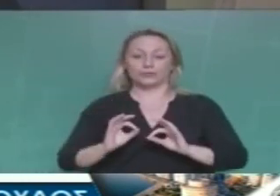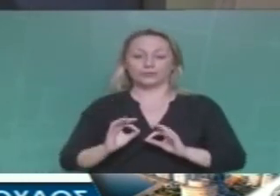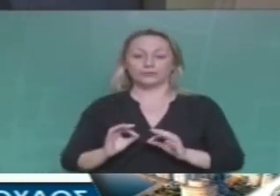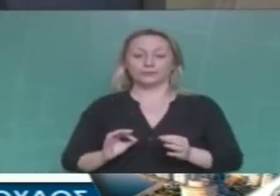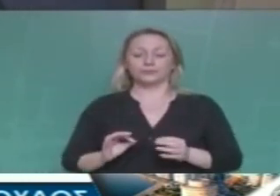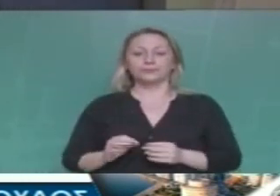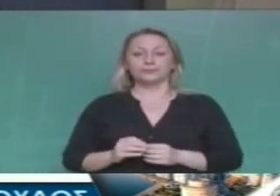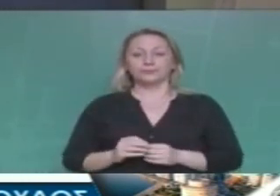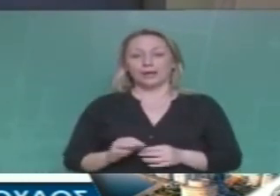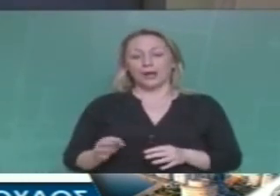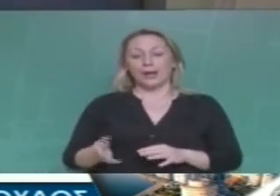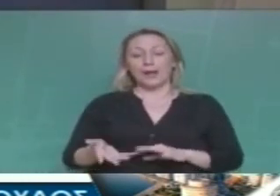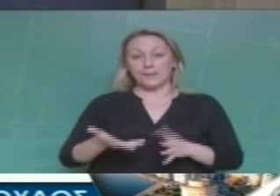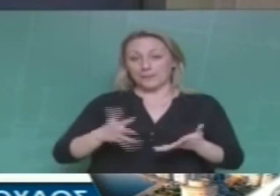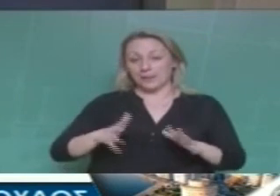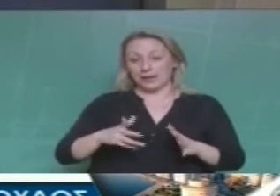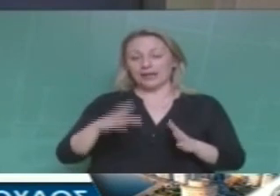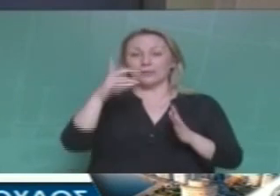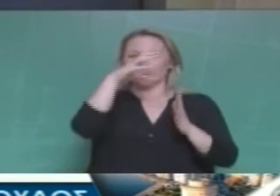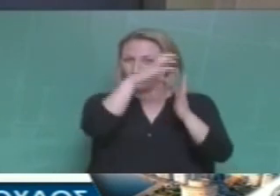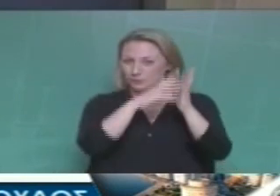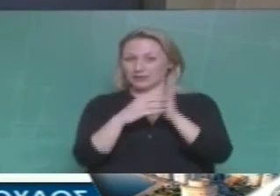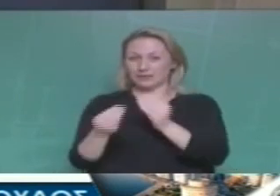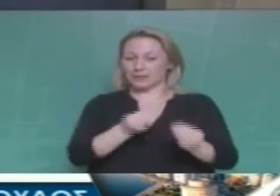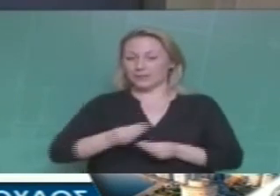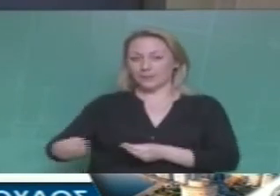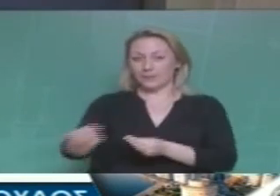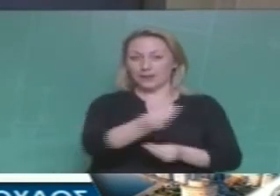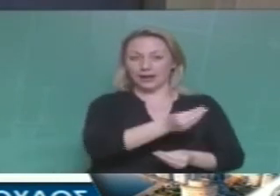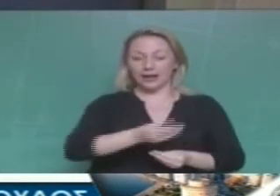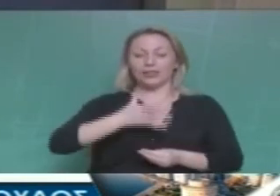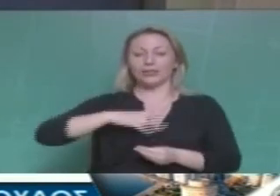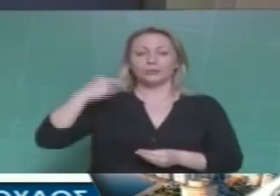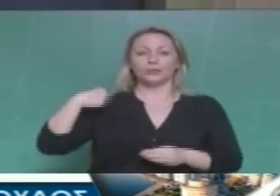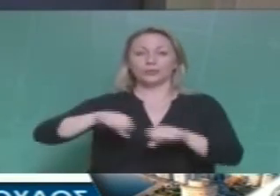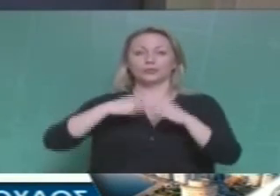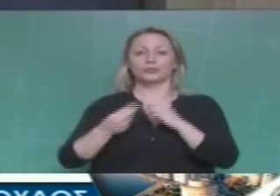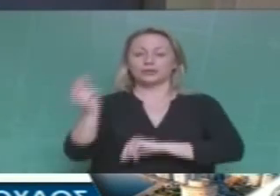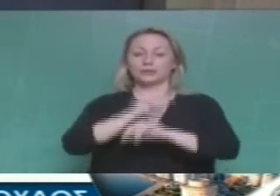περίπου τελείωσα, περιέχει το ψήφισμα που καταφέσαμε και καλούμε το Δημοτικό Συμβούλιο να το υπερψηφίσει